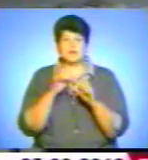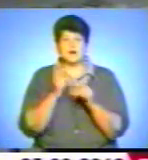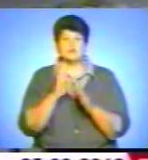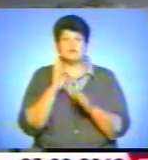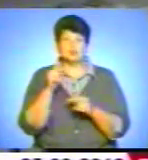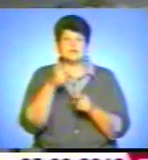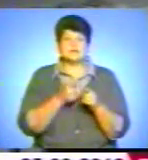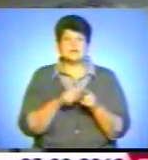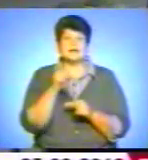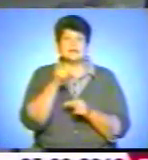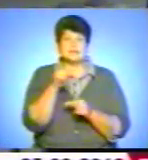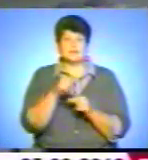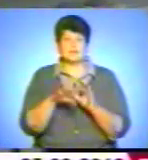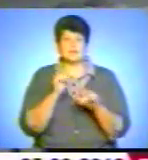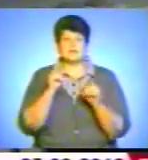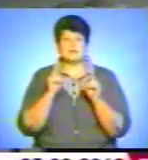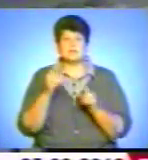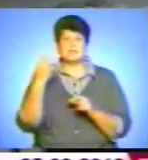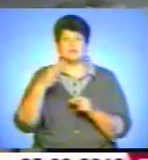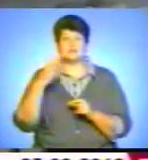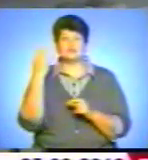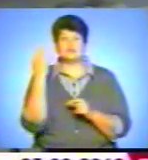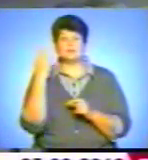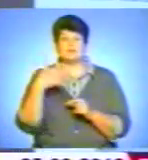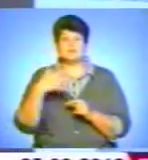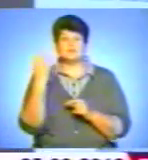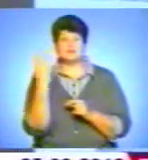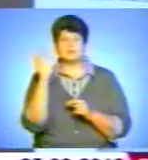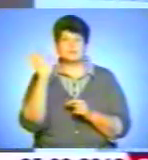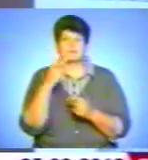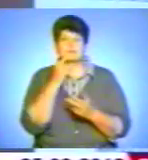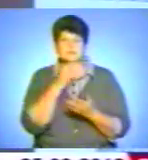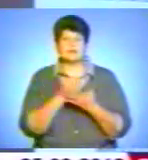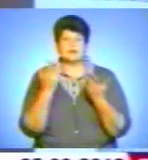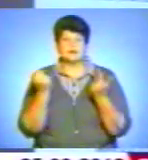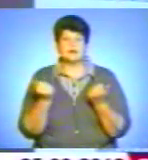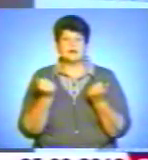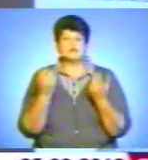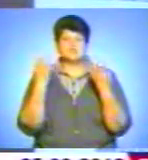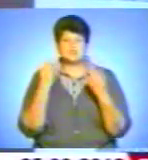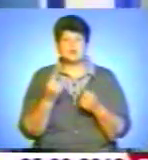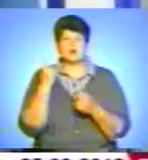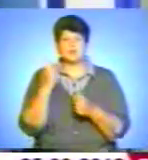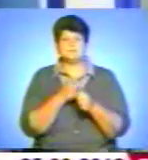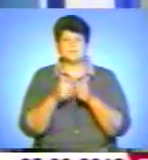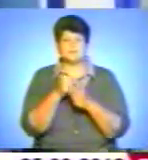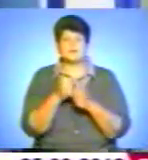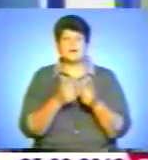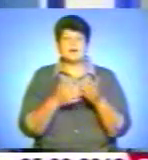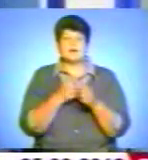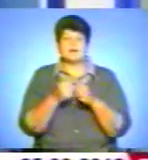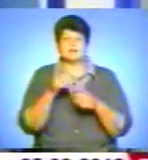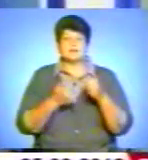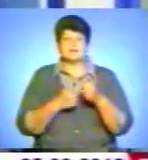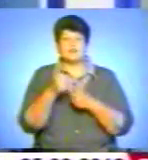динішніх виборів? Лише 54% сказали «так». Ще одна тенденція – рейтинг лідера впливає на рейтинг